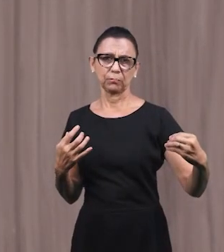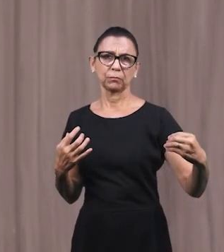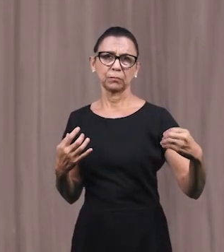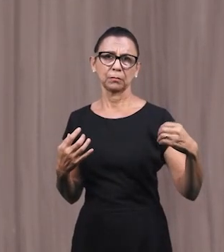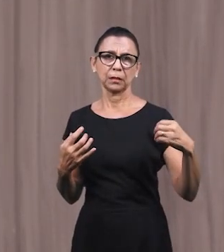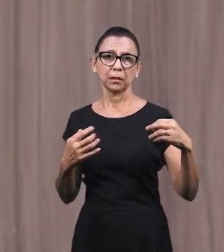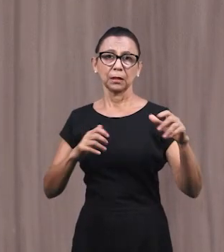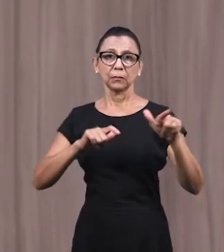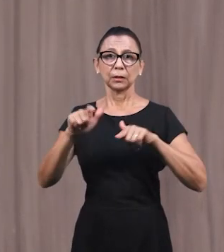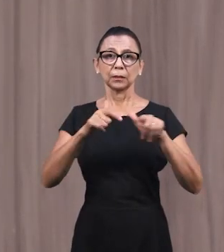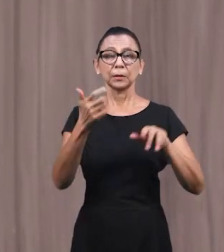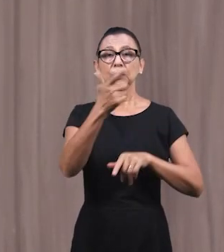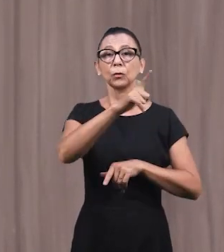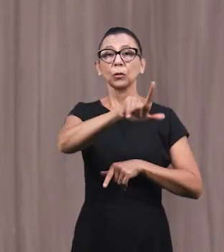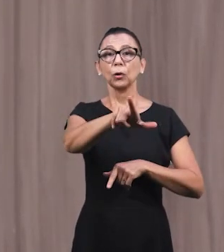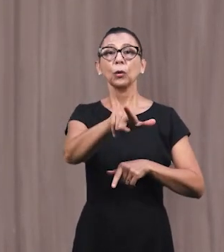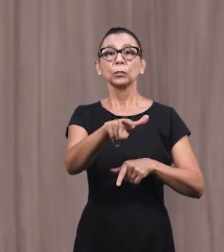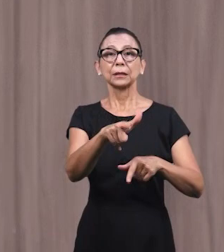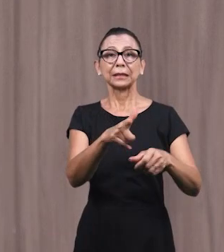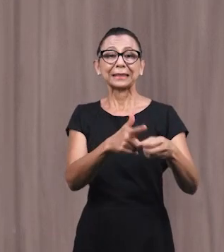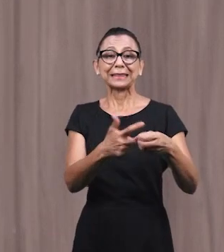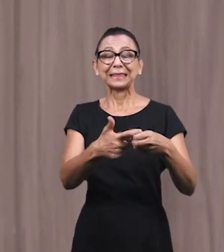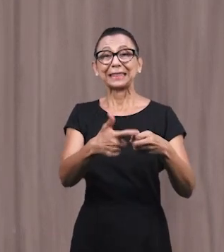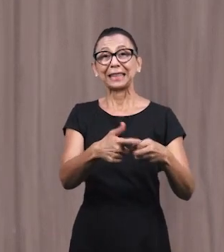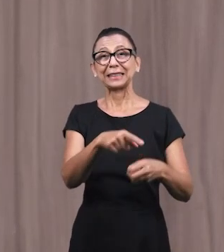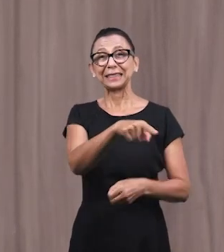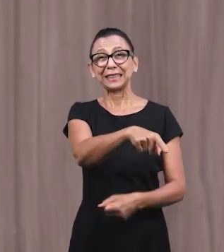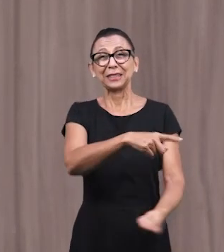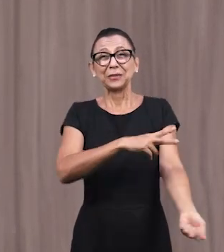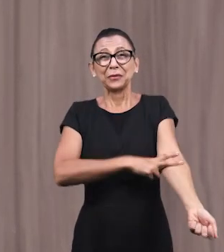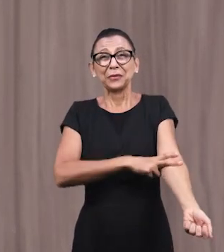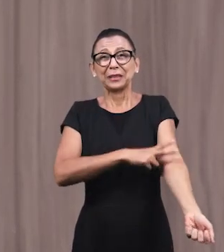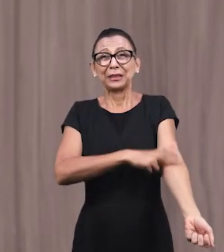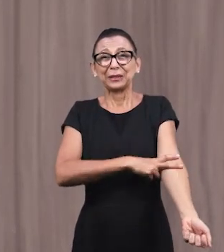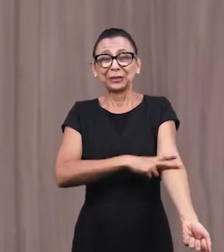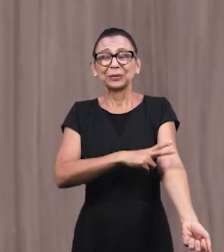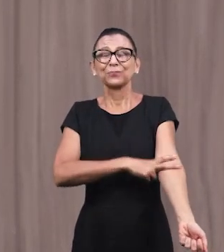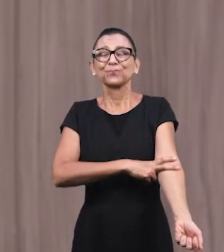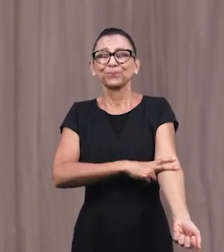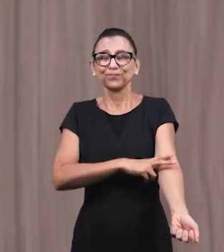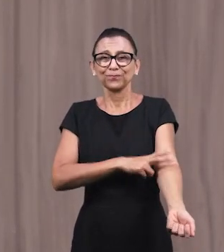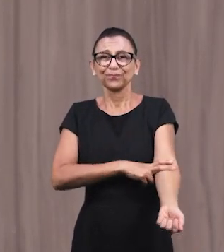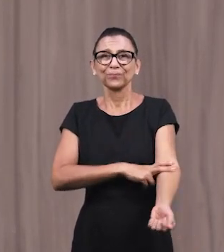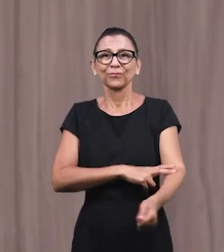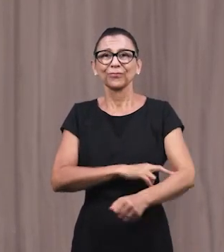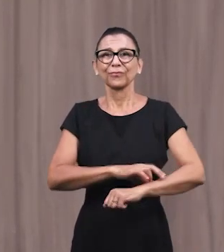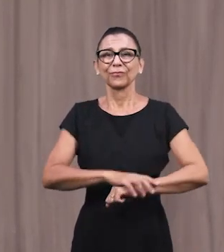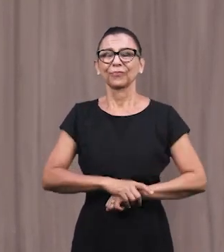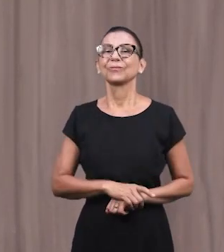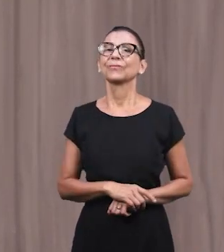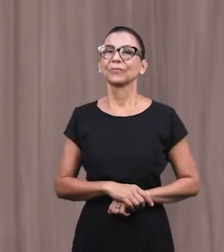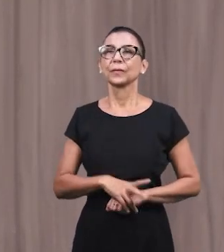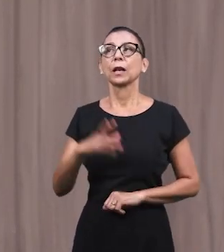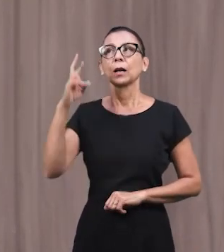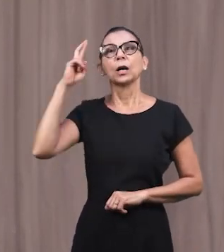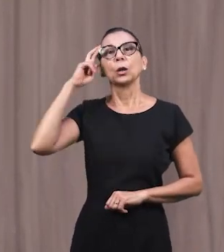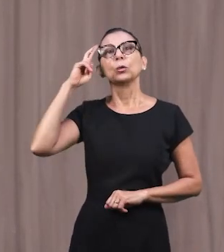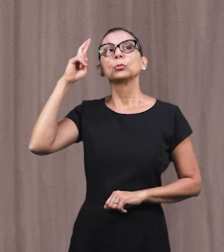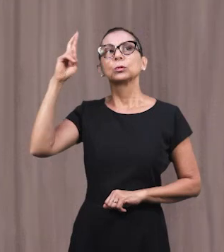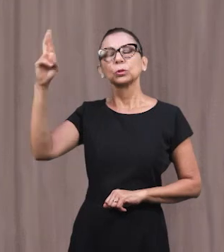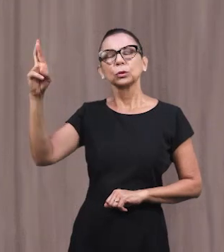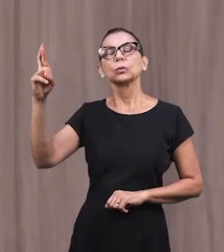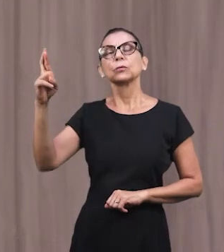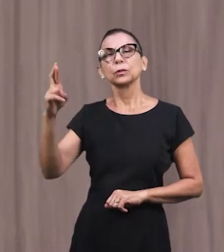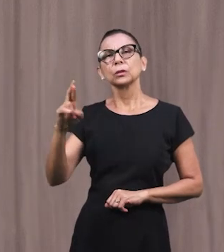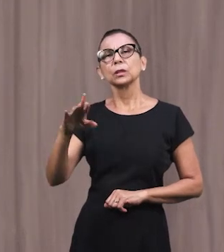Отправился Трудиться В другой Город Потому что У него Есть зависимость И